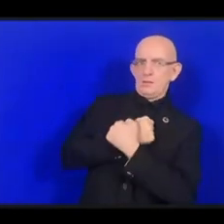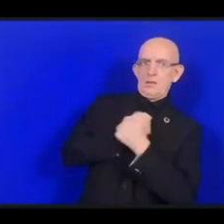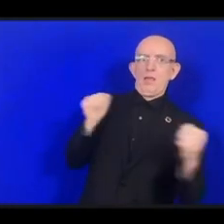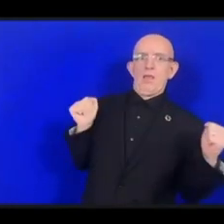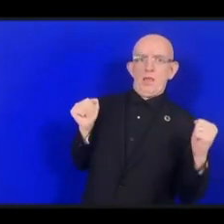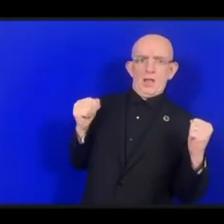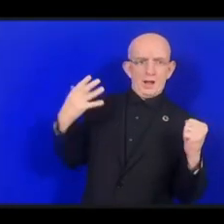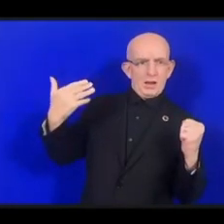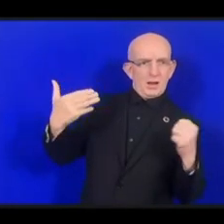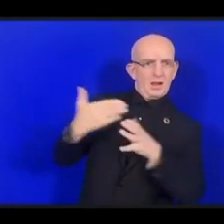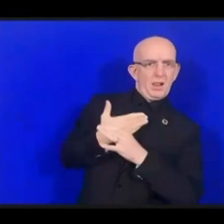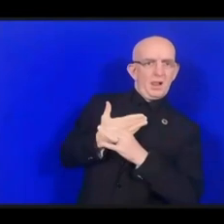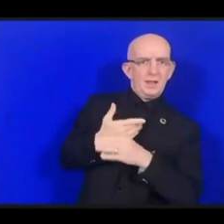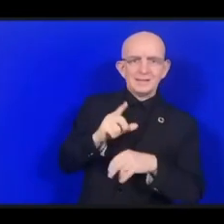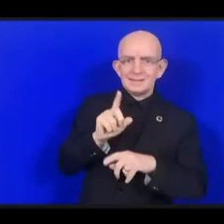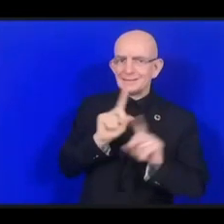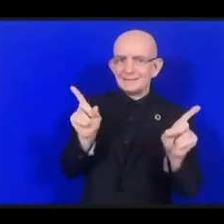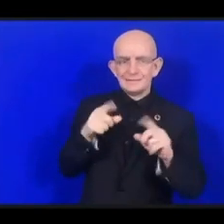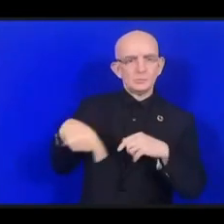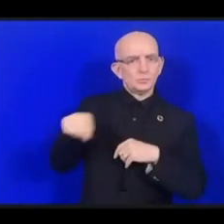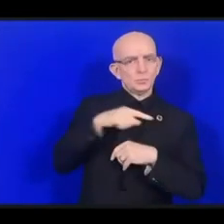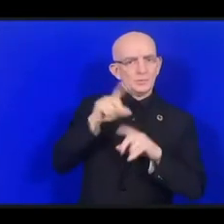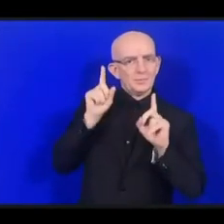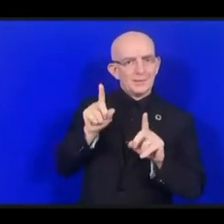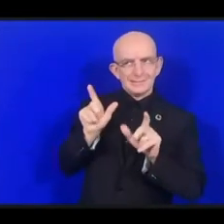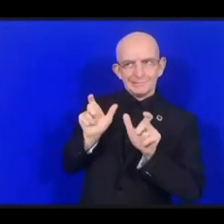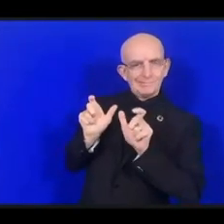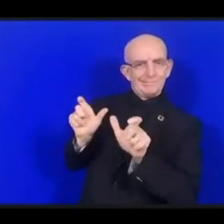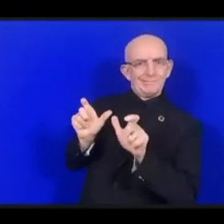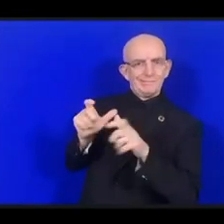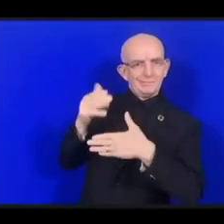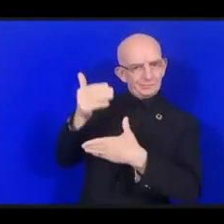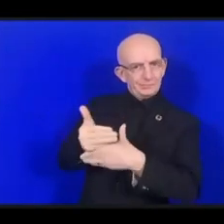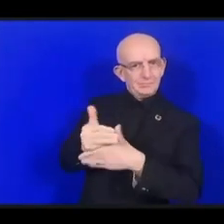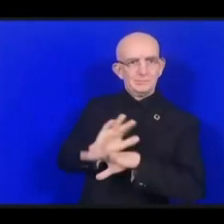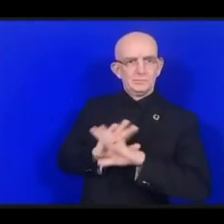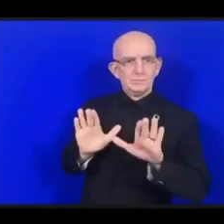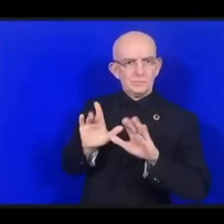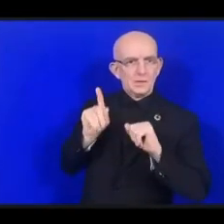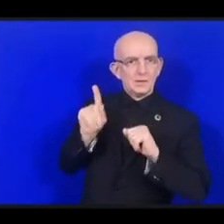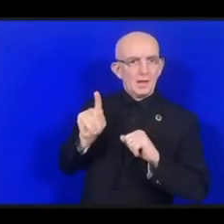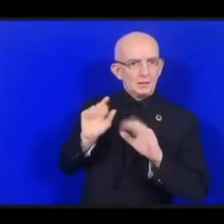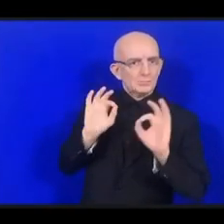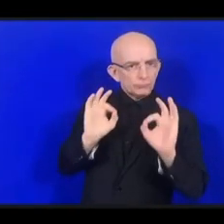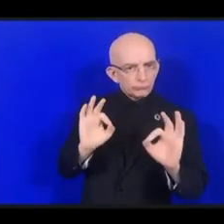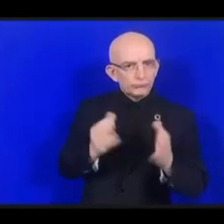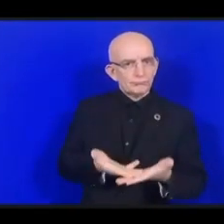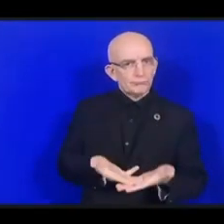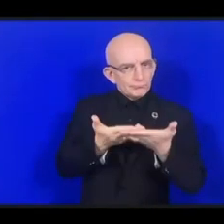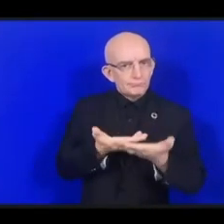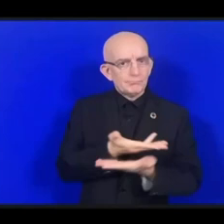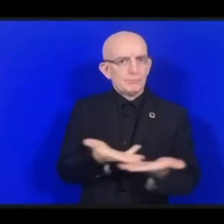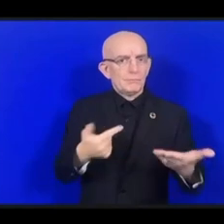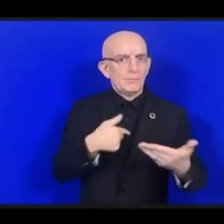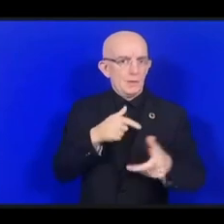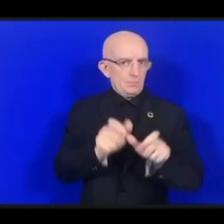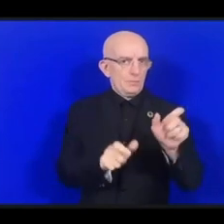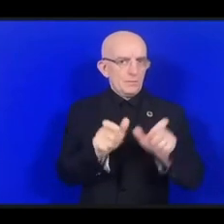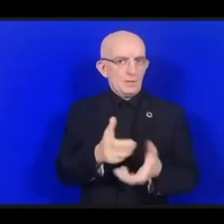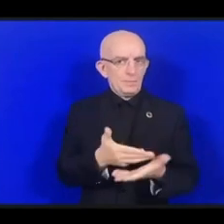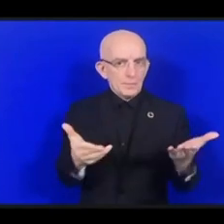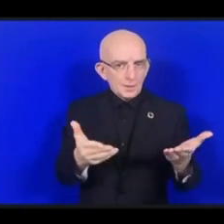слежкой, с использованием искусственного интеллекта. Однако мы должны помнить также о тех благах, которые могут быть связаны с этими технологиями для